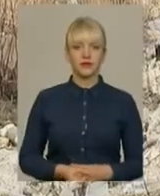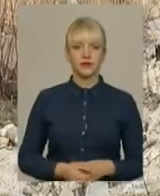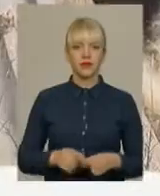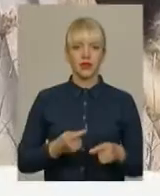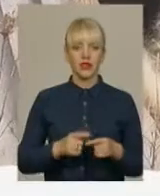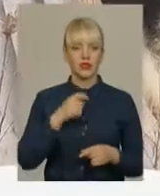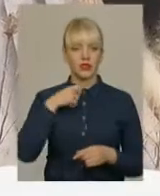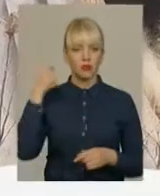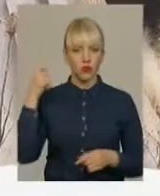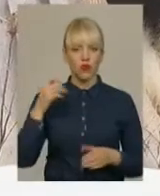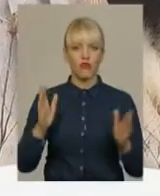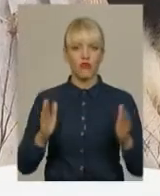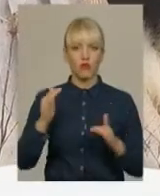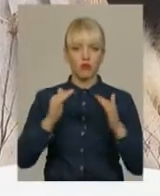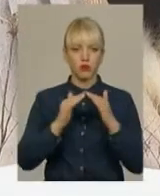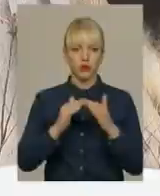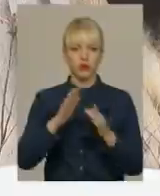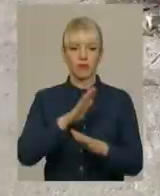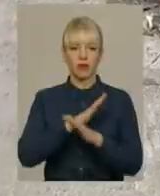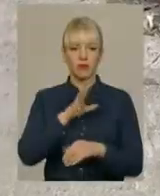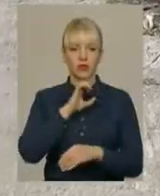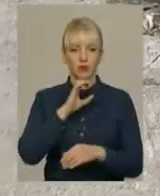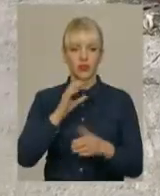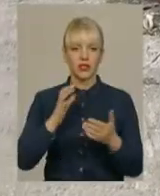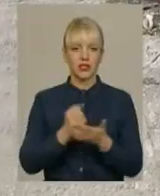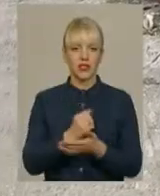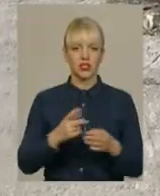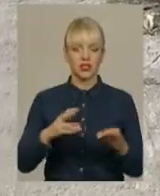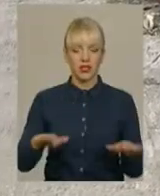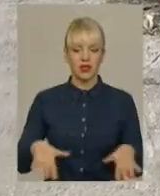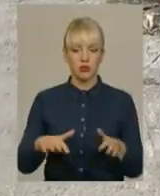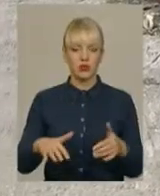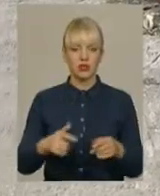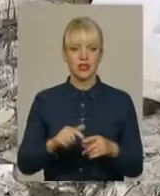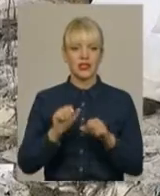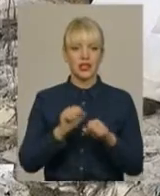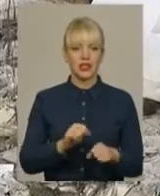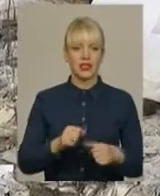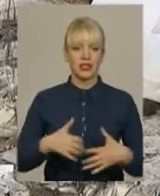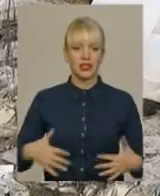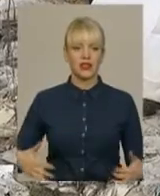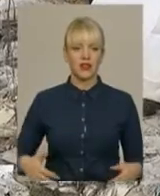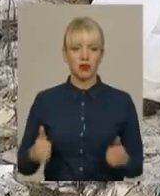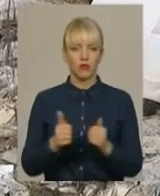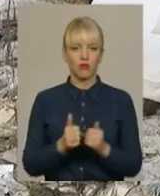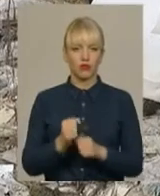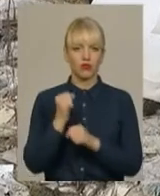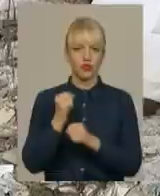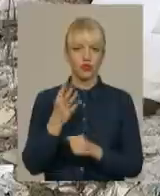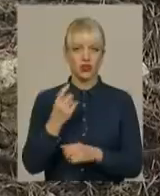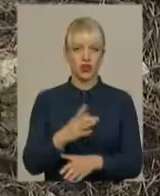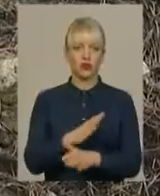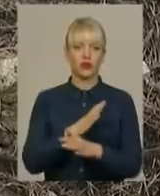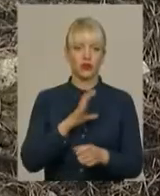На ціпку у буді мертвого собаку знайшли сьогодні на пустирі захисники тварин у Хмельницькому. Поруч у мішку ще один труп.